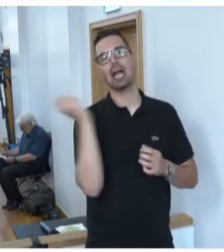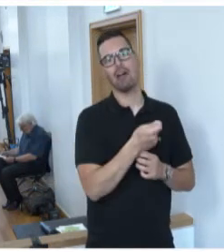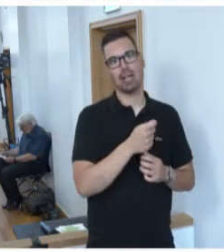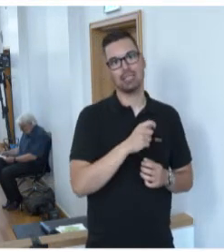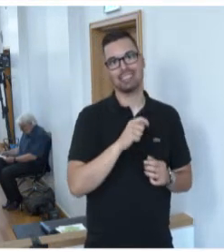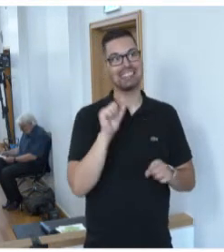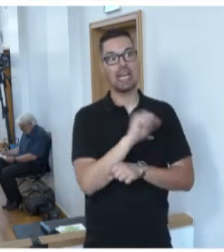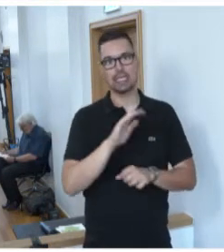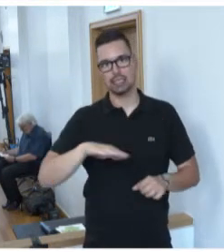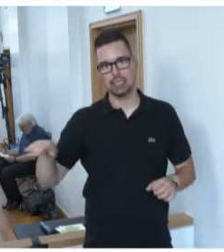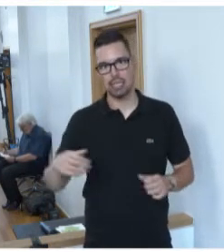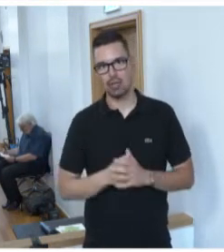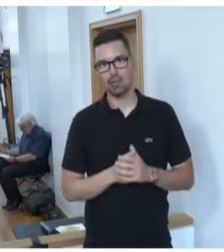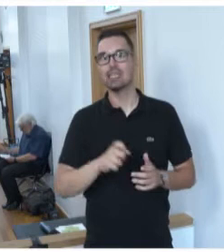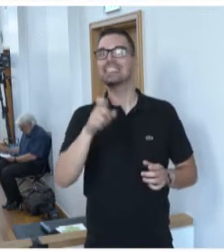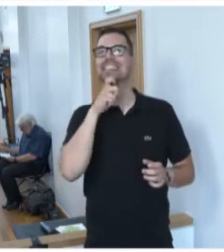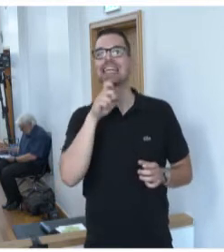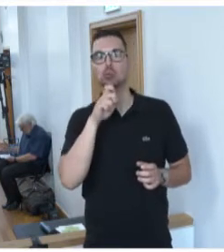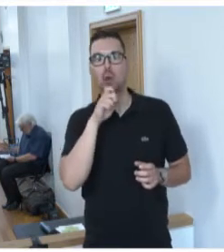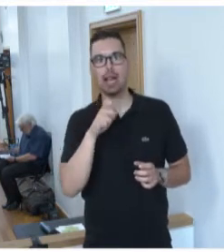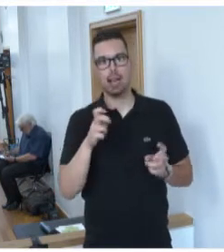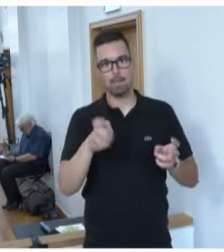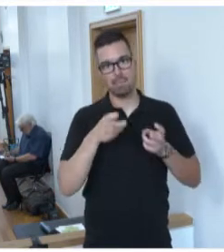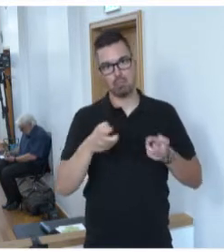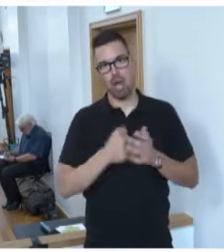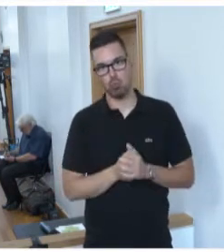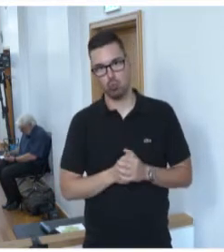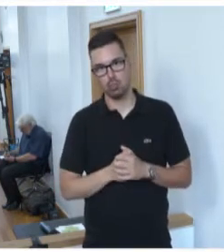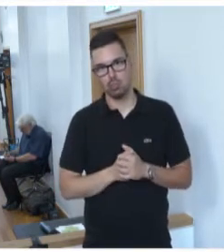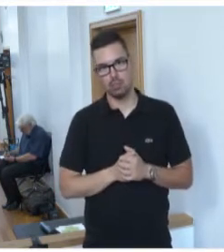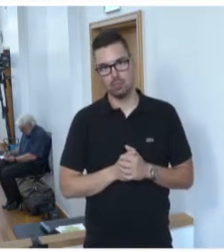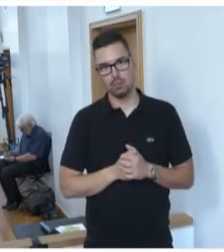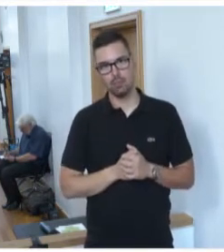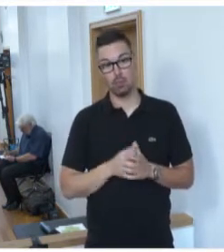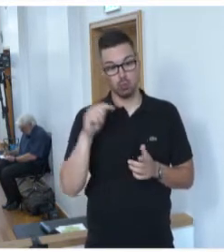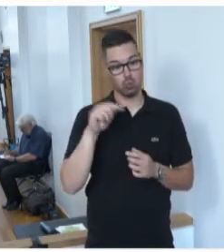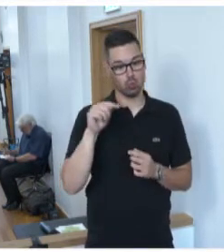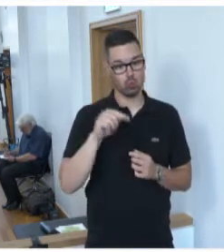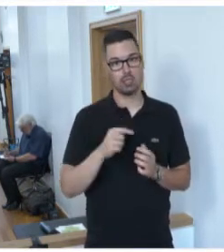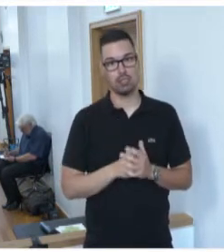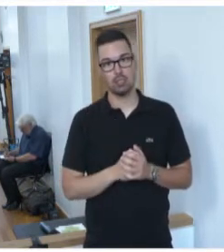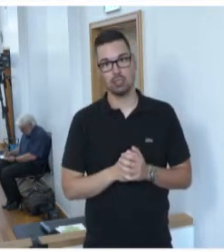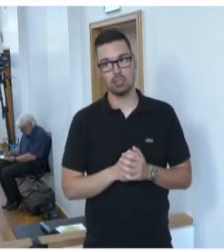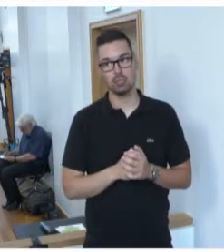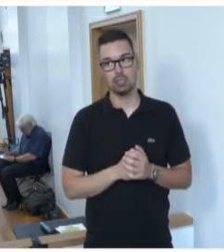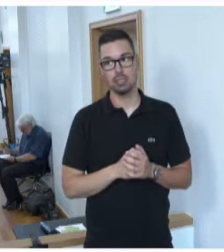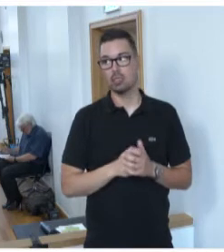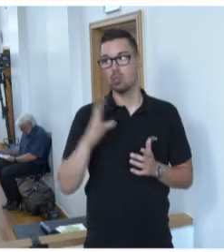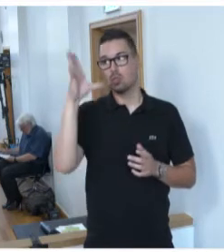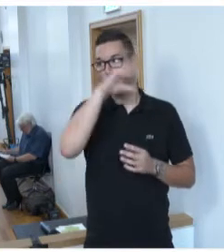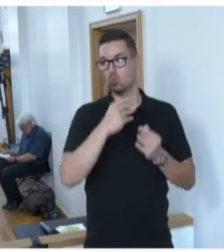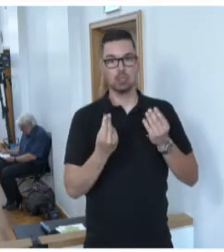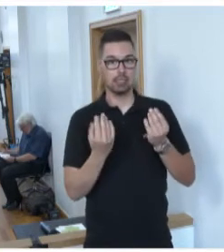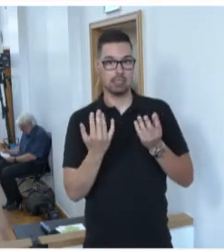erfasst, die Opfer von sexuellen Missbrauch wurden. Auch hier ist die Dunkelziffer wieder enorm